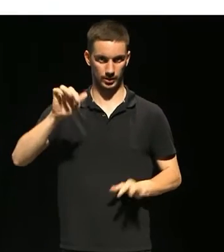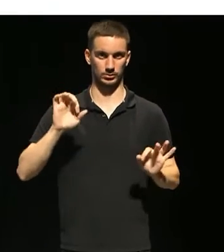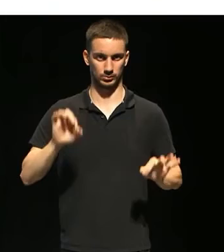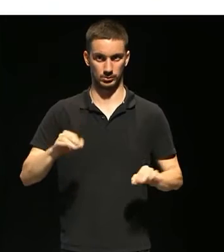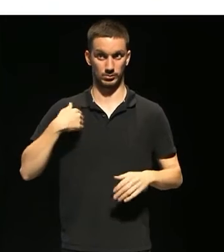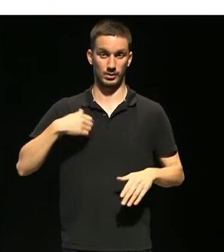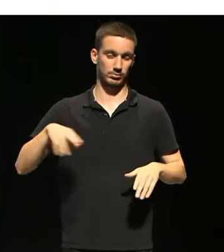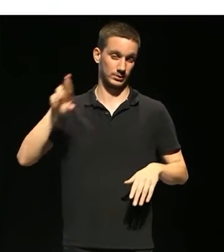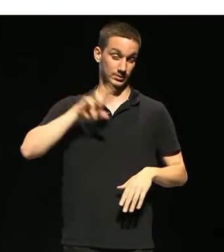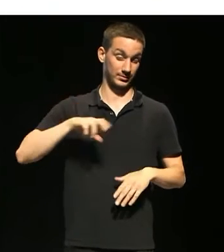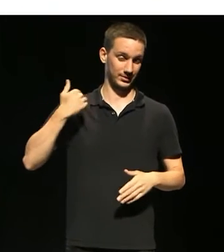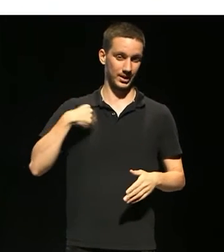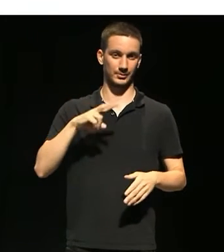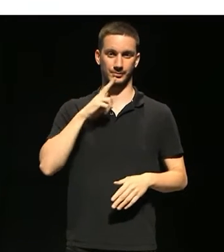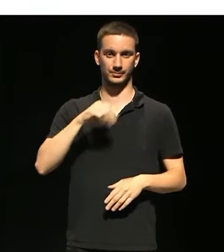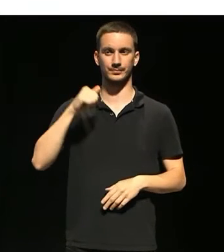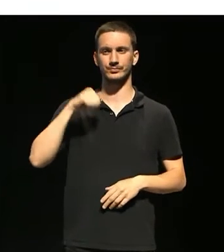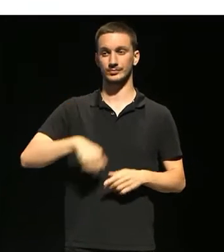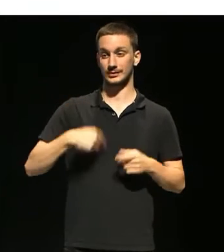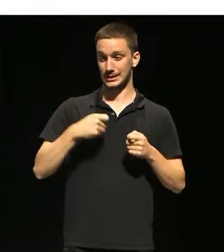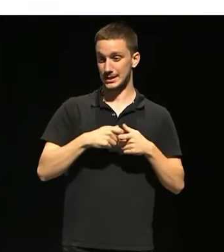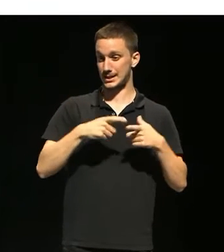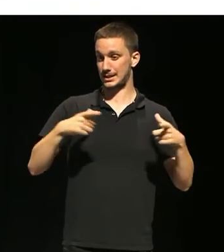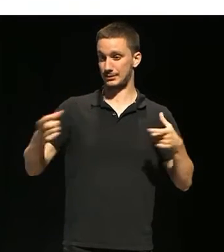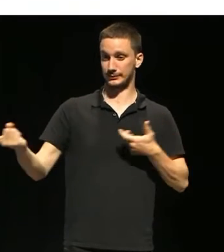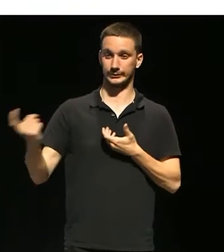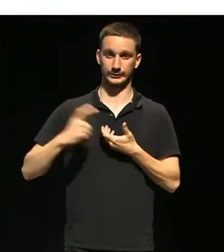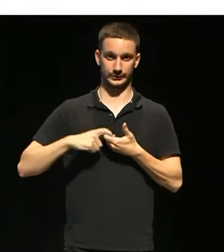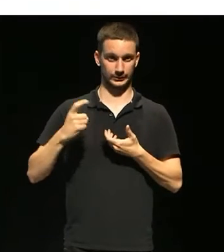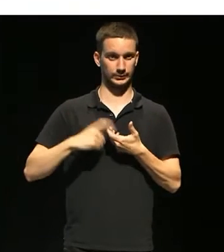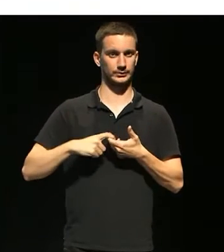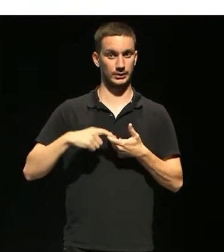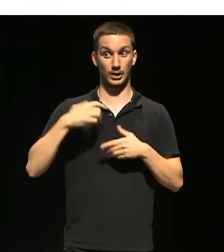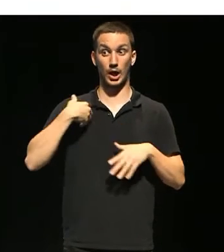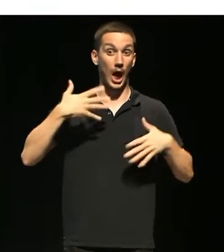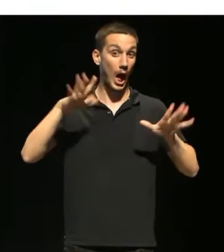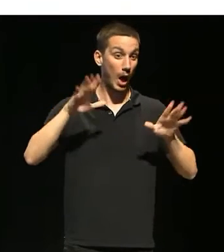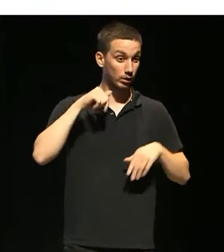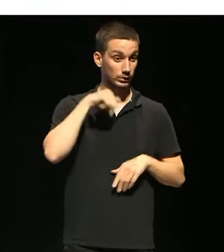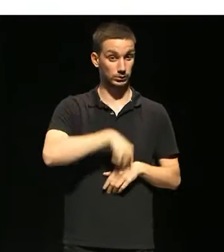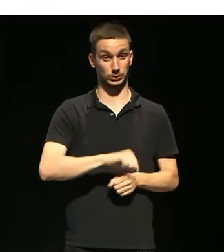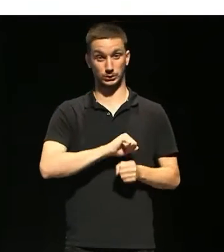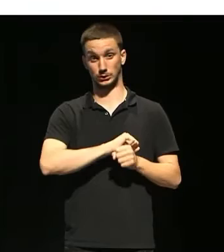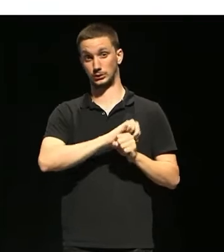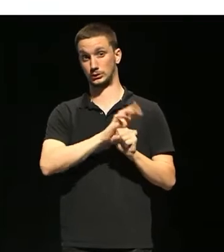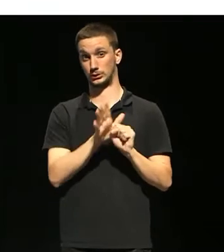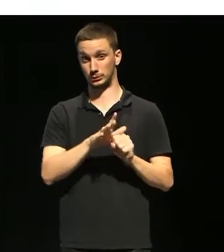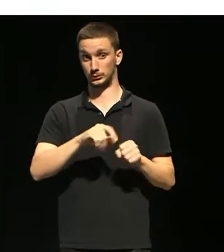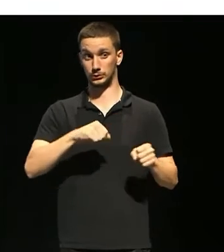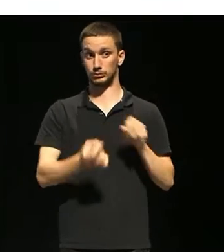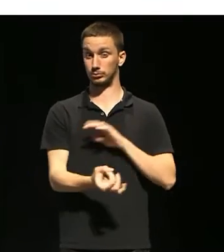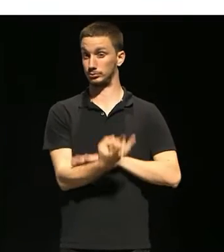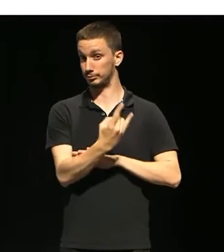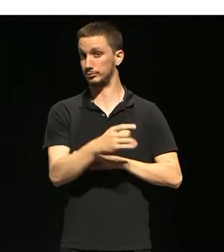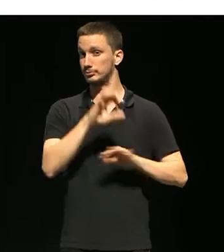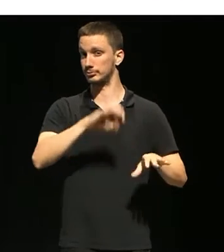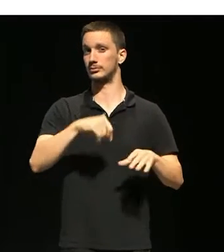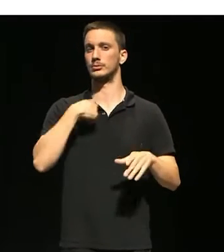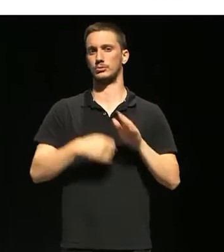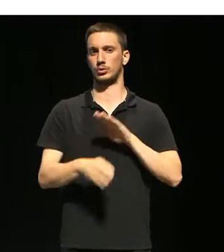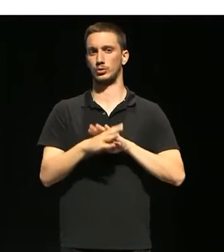La segona, aquest creixement afiliatiu que hem tingut, malgrat la pandèmia i malgrat les dificultats i la pèrdua d'ocupació.